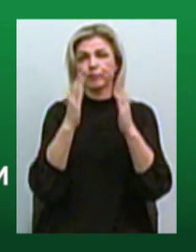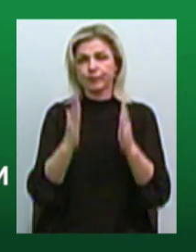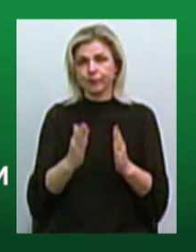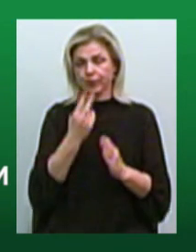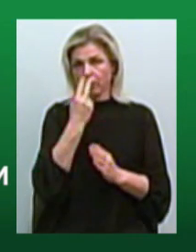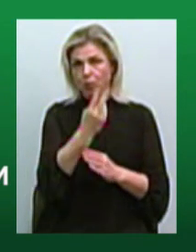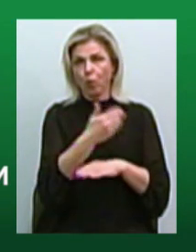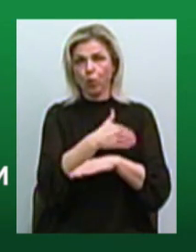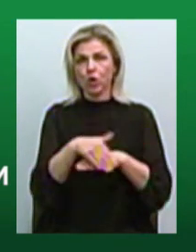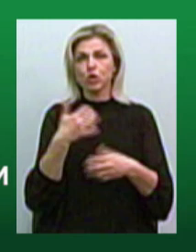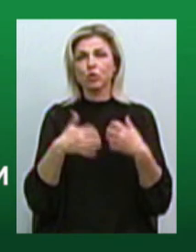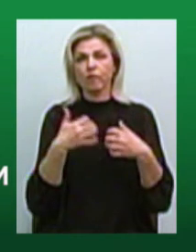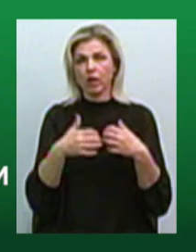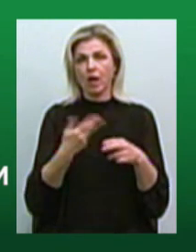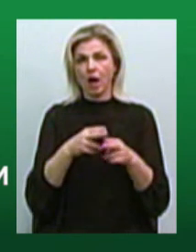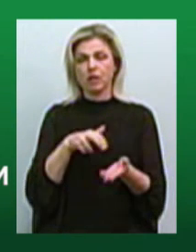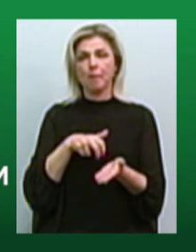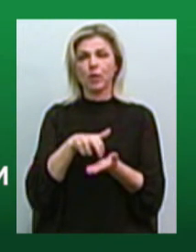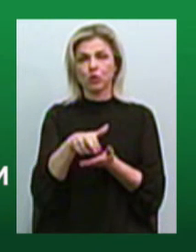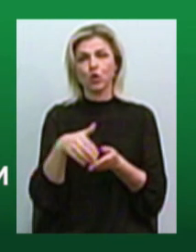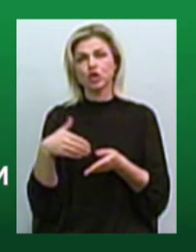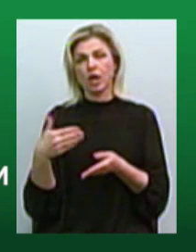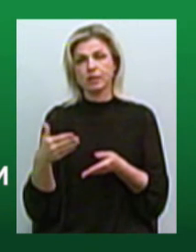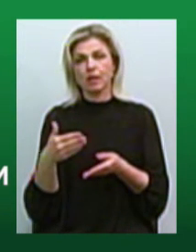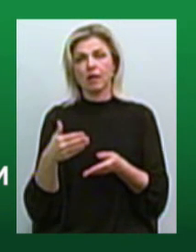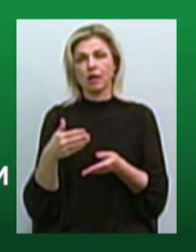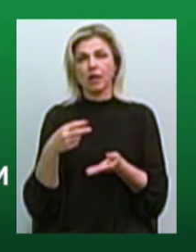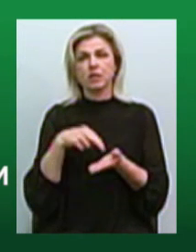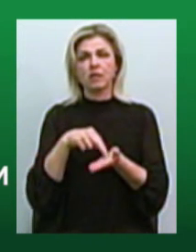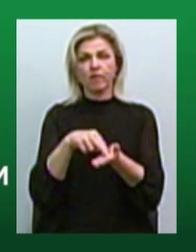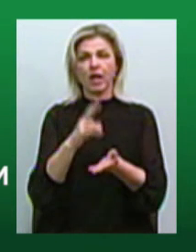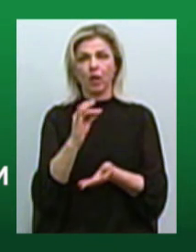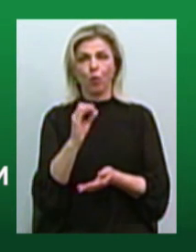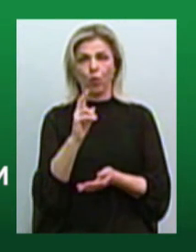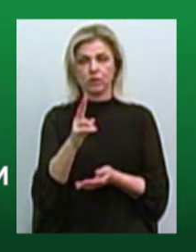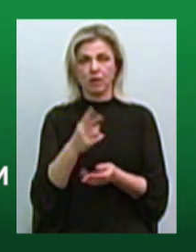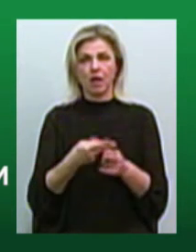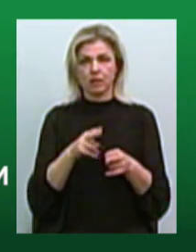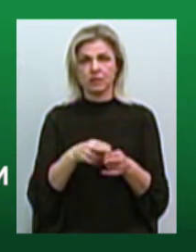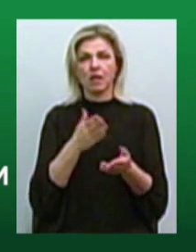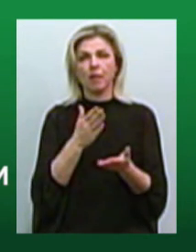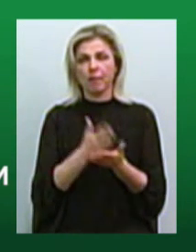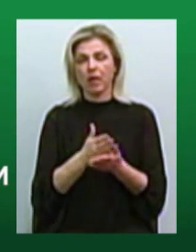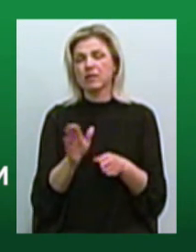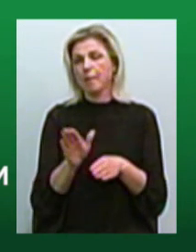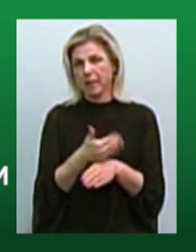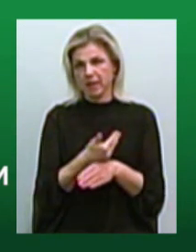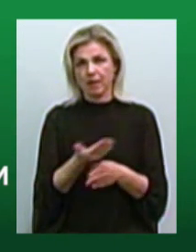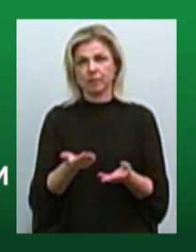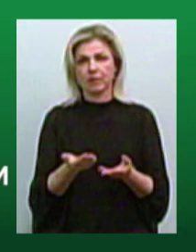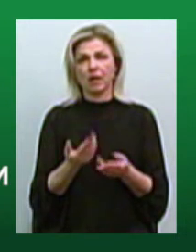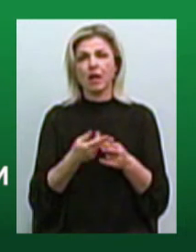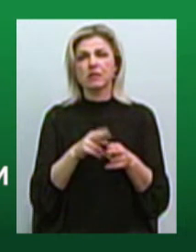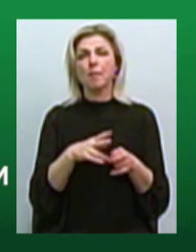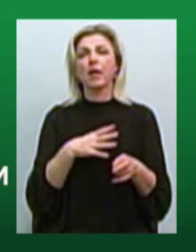на вулицю Радянську, яка пешеходна частина заставлена цими кіосками. Це все має піти. Це було